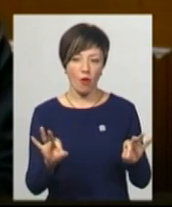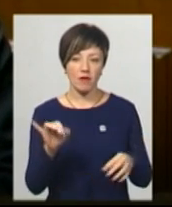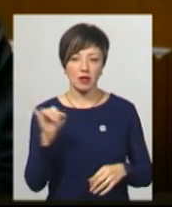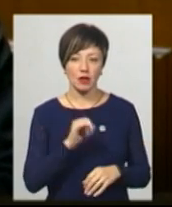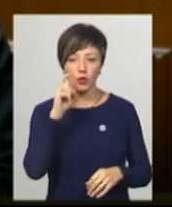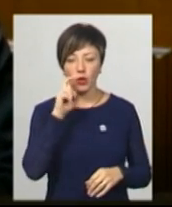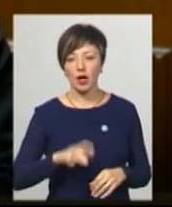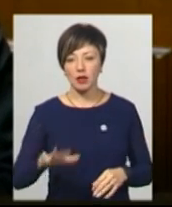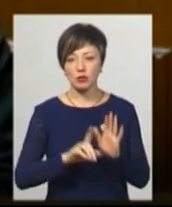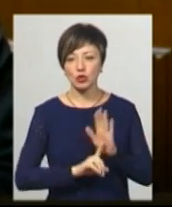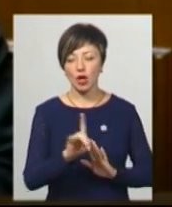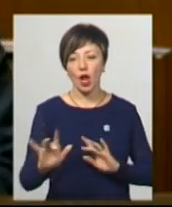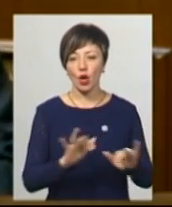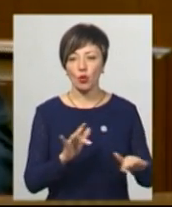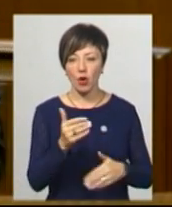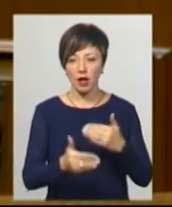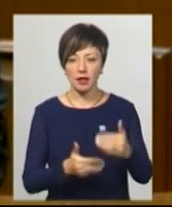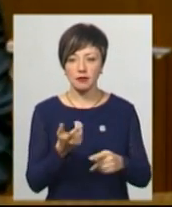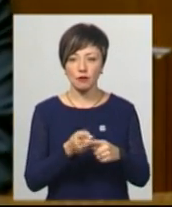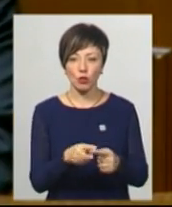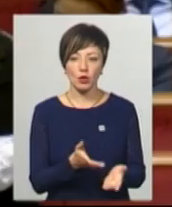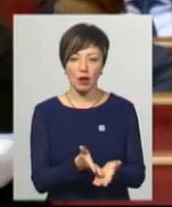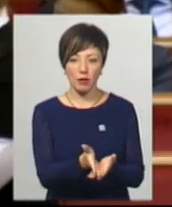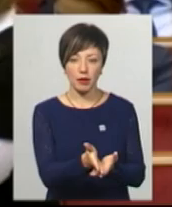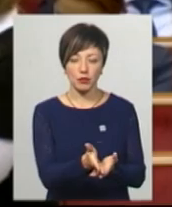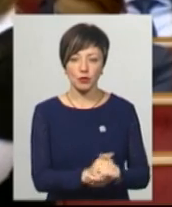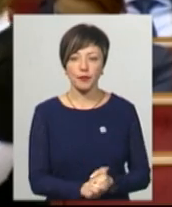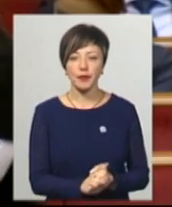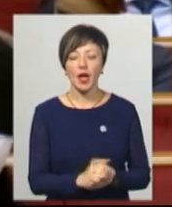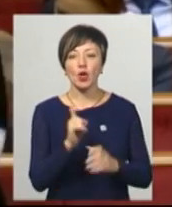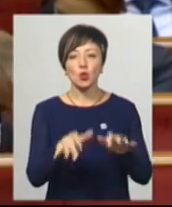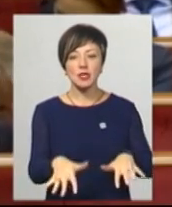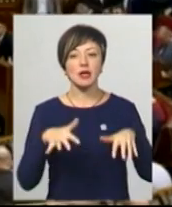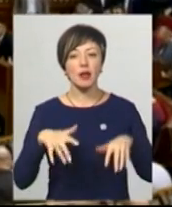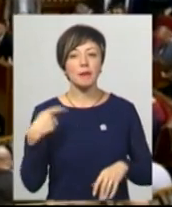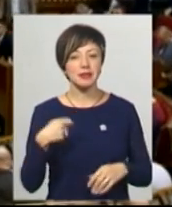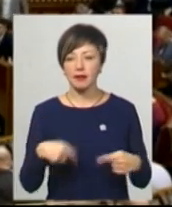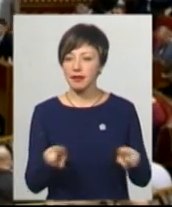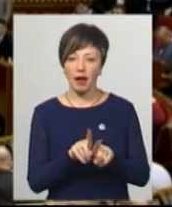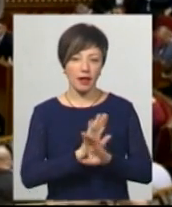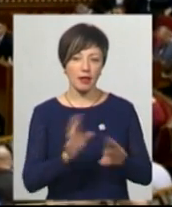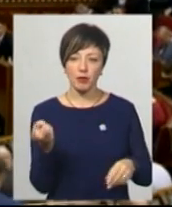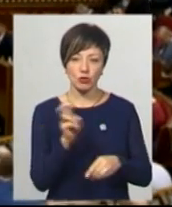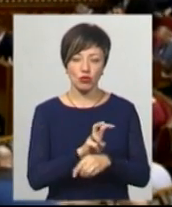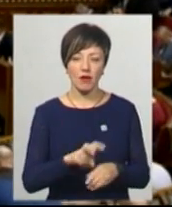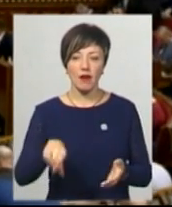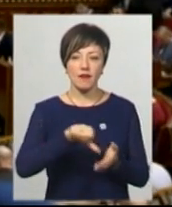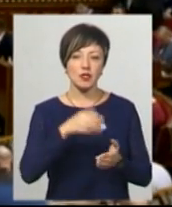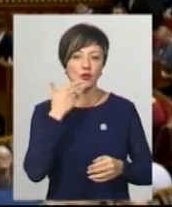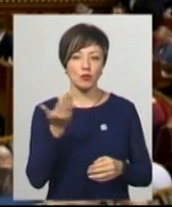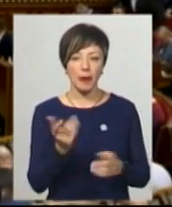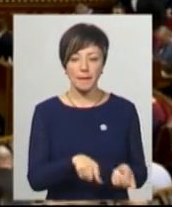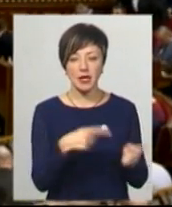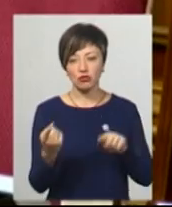Україна почала рухатись саме в тому напрямку. До сесійної зали президент так і не прийшов. Після виступів парламентарі